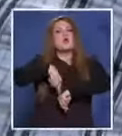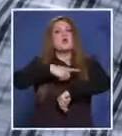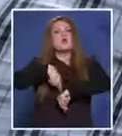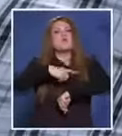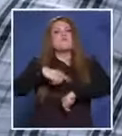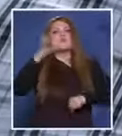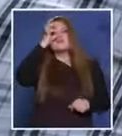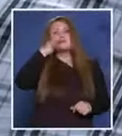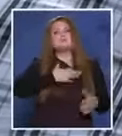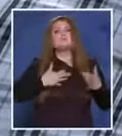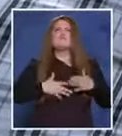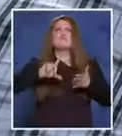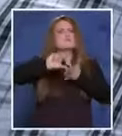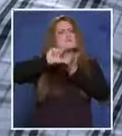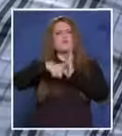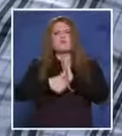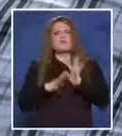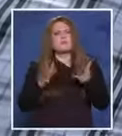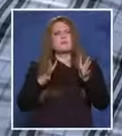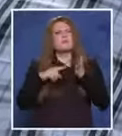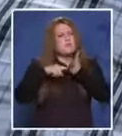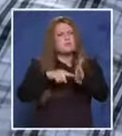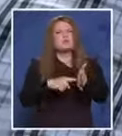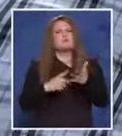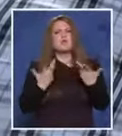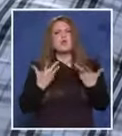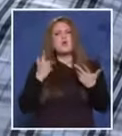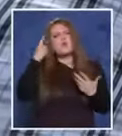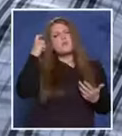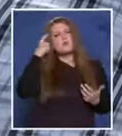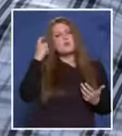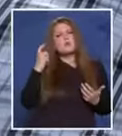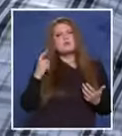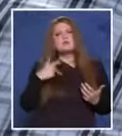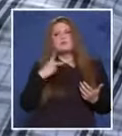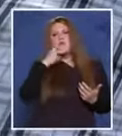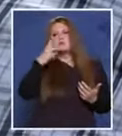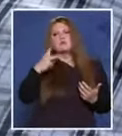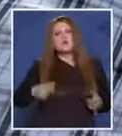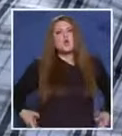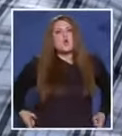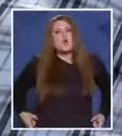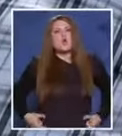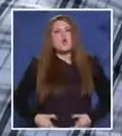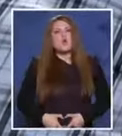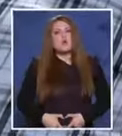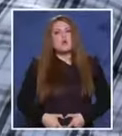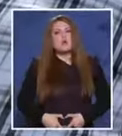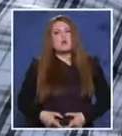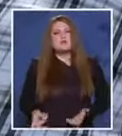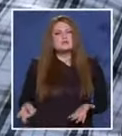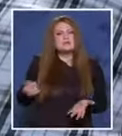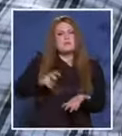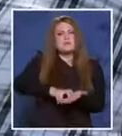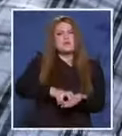сиръците... О, много време... Колко много, посочете, колкото си изпълнят. Искам да видите кола надолу, дето са изправил.